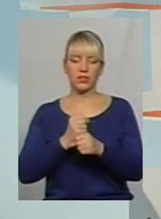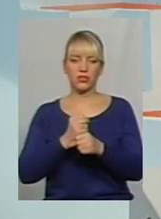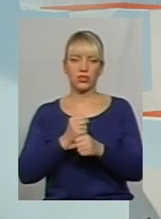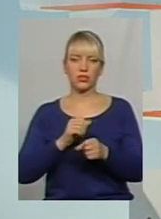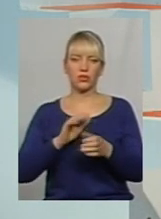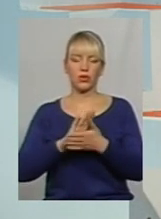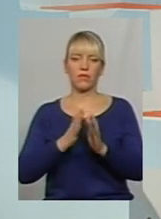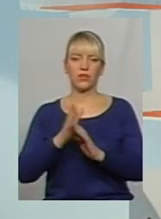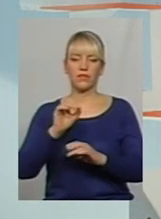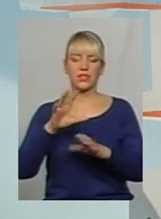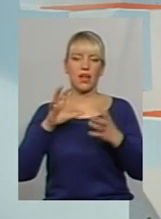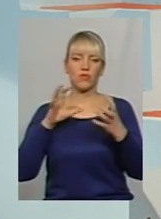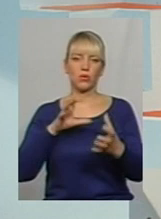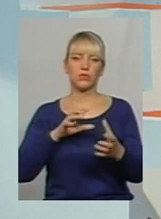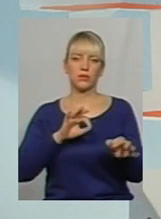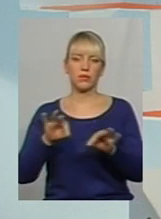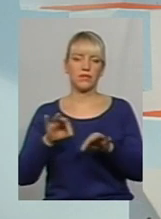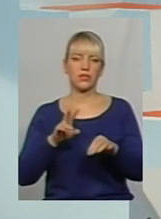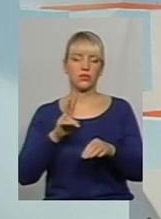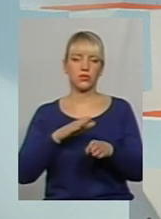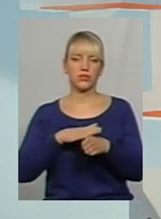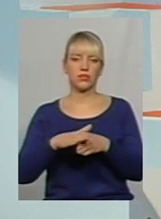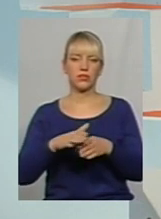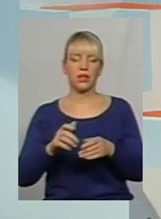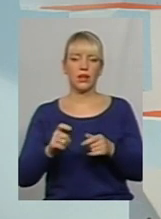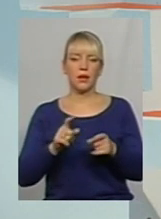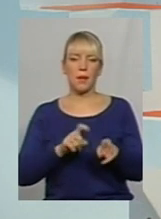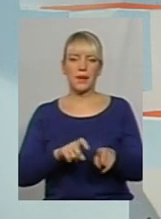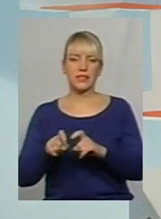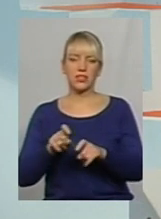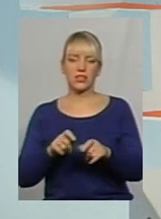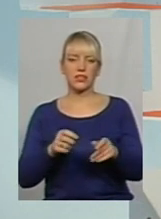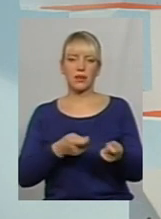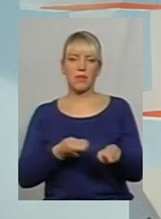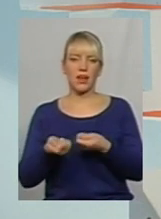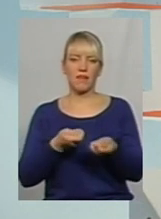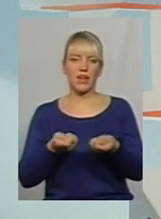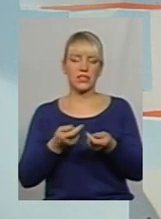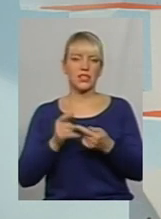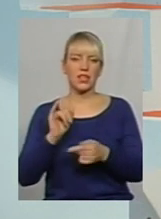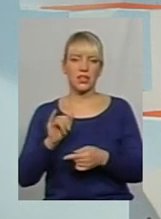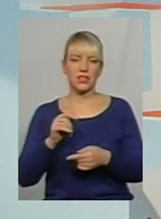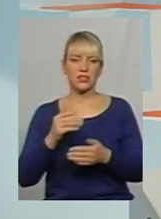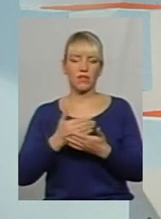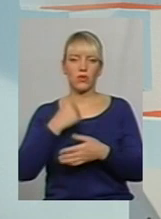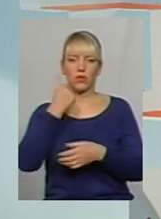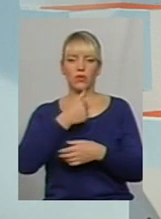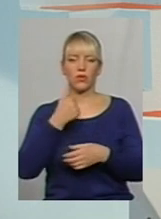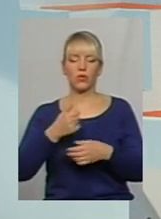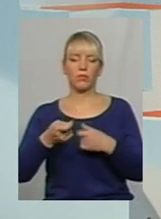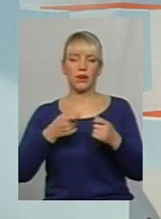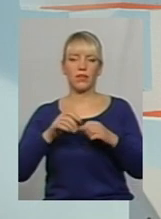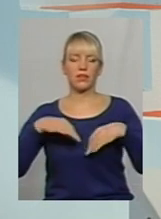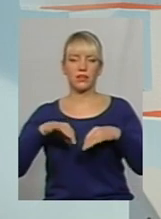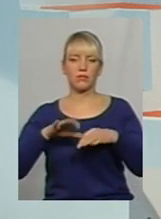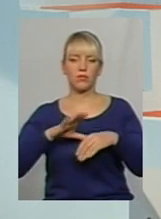з автобусними перевізниками, які здійснюють пасажирські перевезення в місті Хмельницькому. І, відповідно, з минулого року управлінням транспорту розпочата